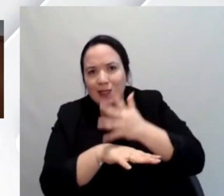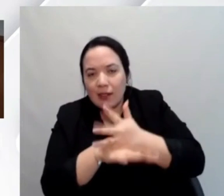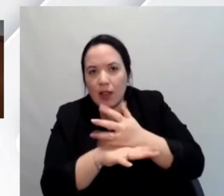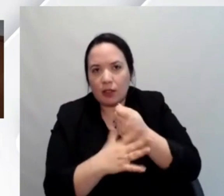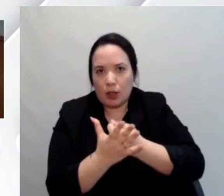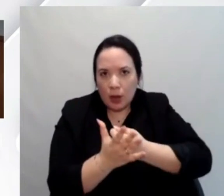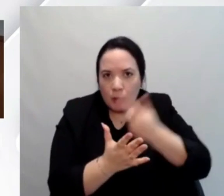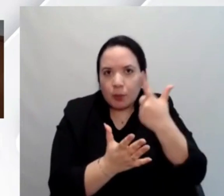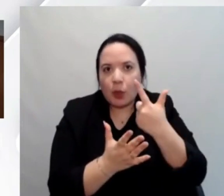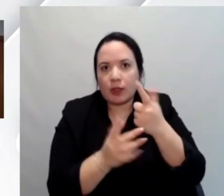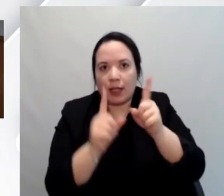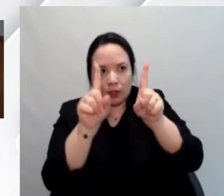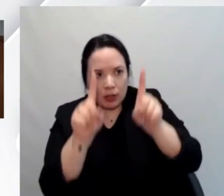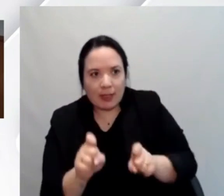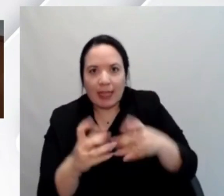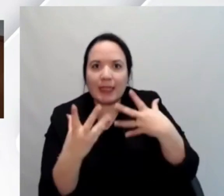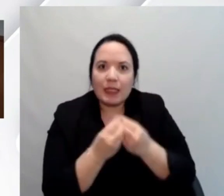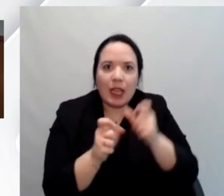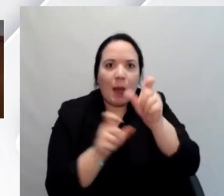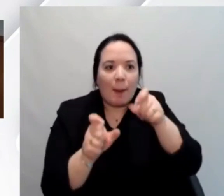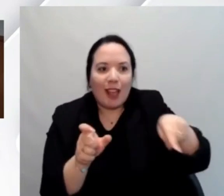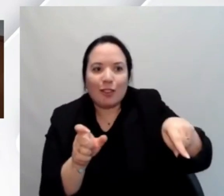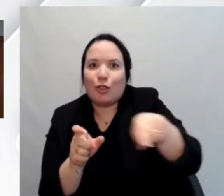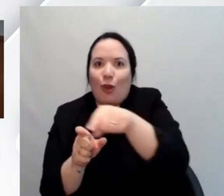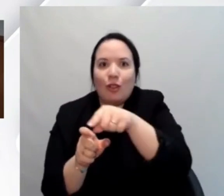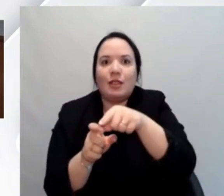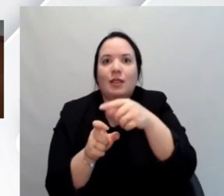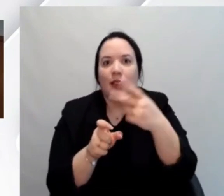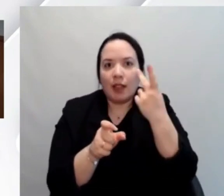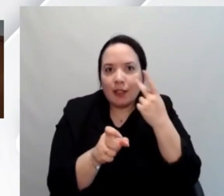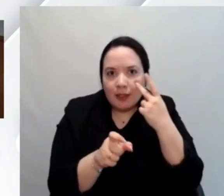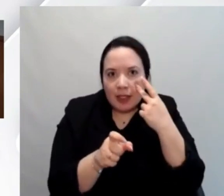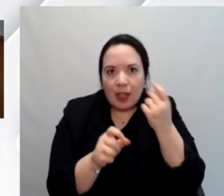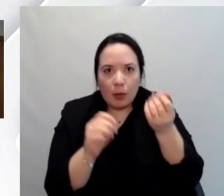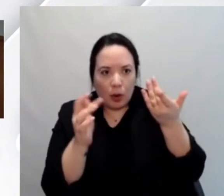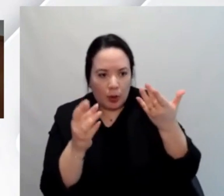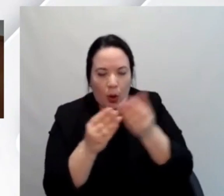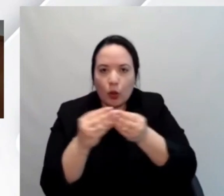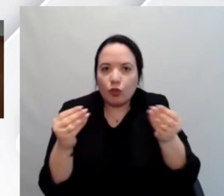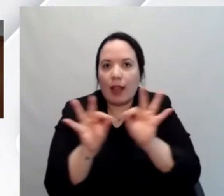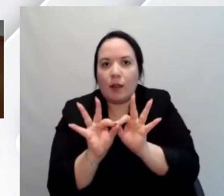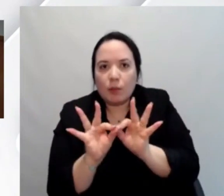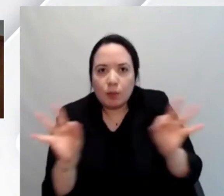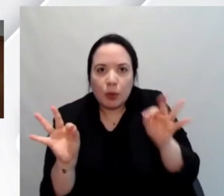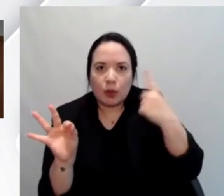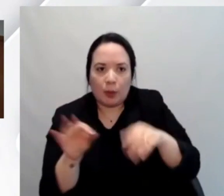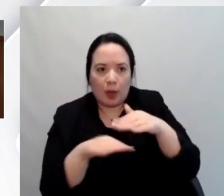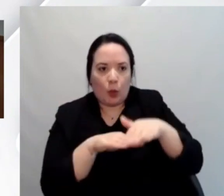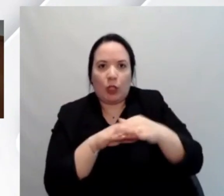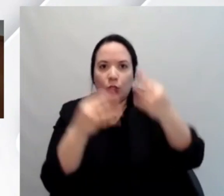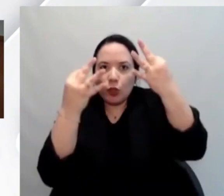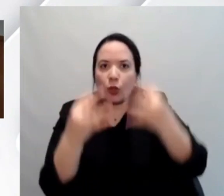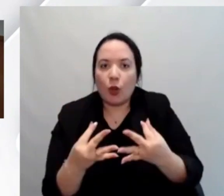importante anche poi il test con gli utenti, quanto è importante poi avere dei framework, degli oggetti pronti da utilizzare in modo corretto.